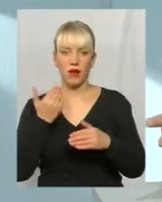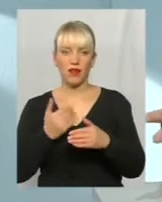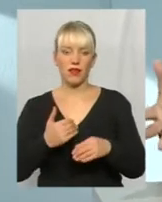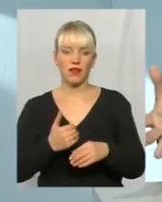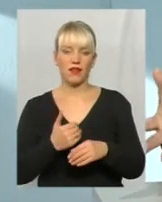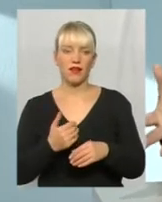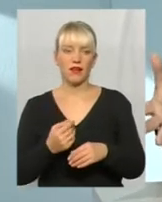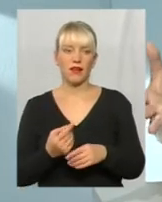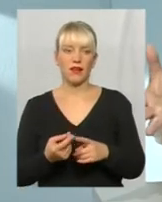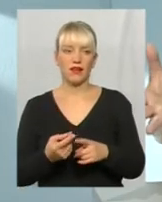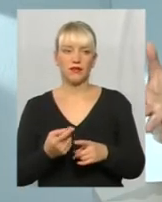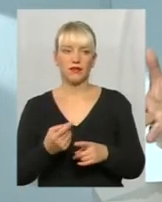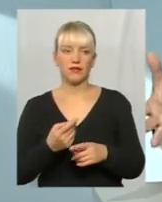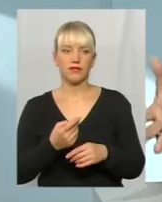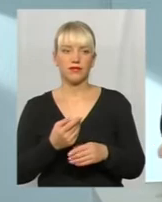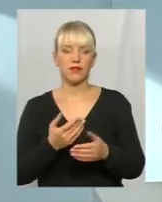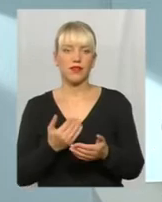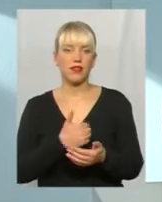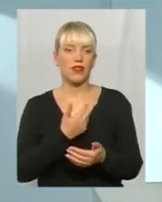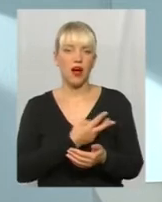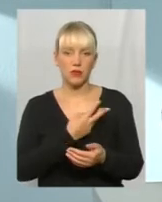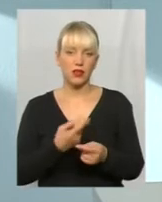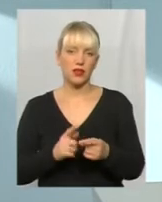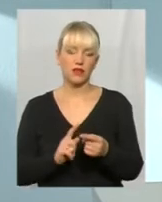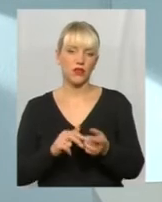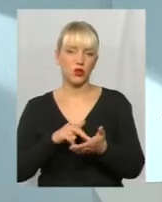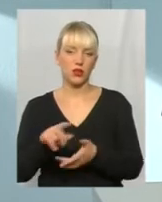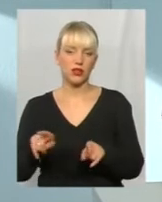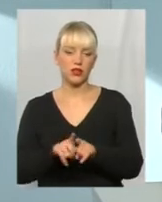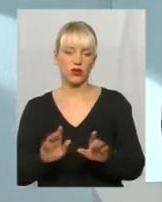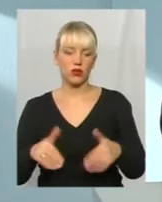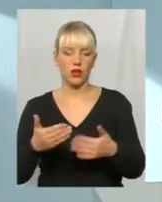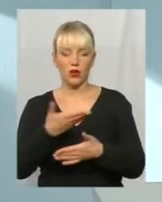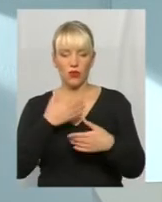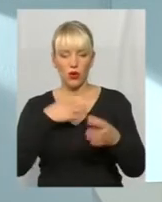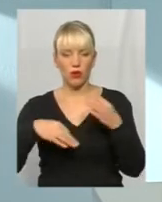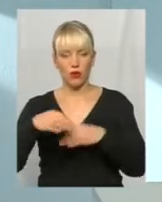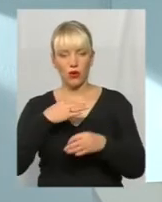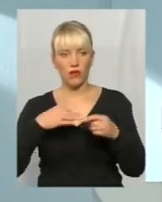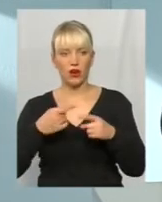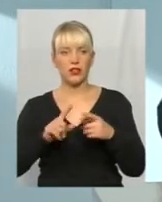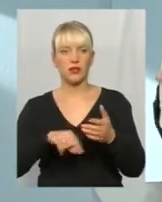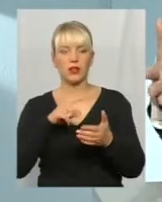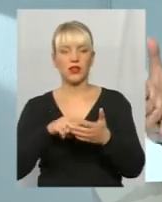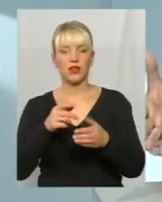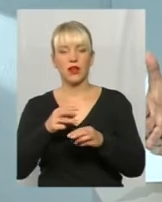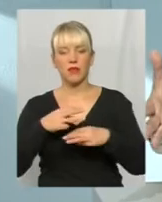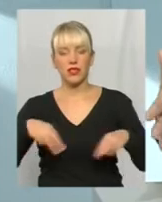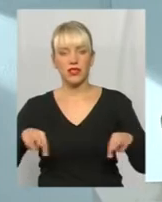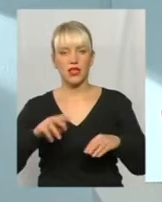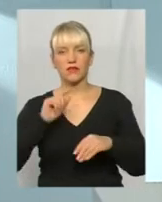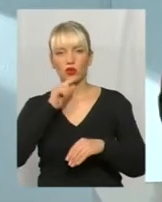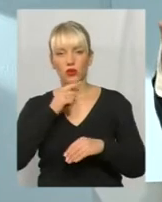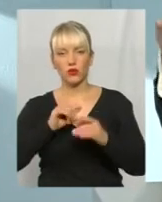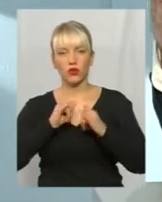виходити з такою ініціативою. Ми обговорили це питання з Міністерством економічного розвитку, торгівлі і з іншими